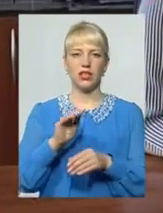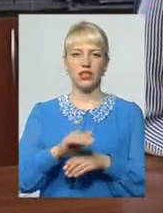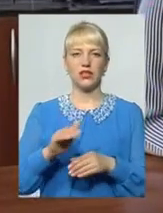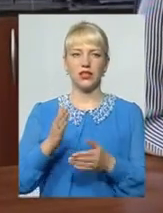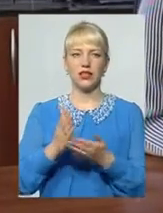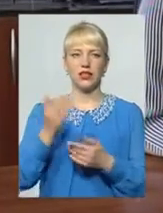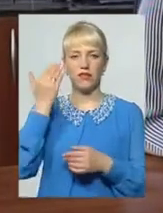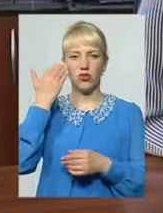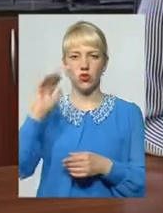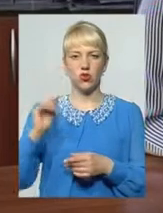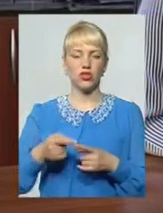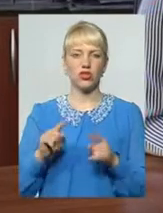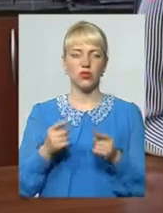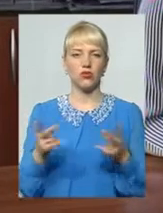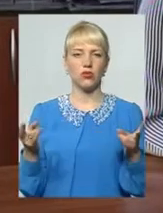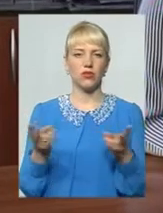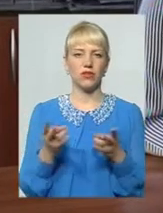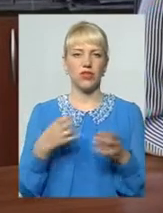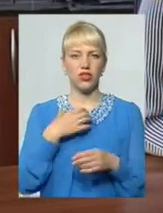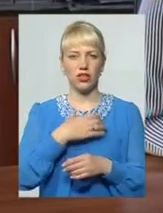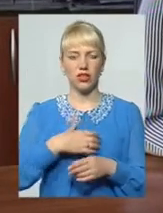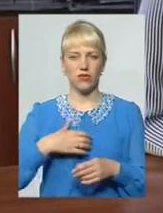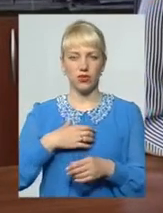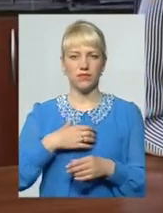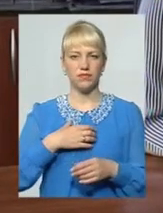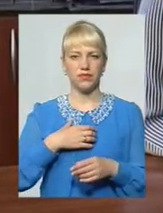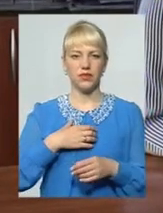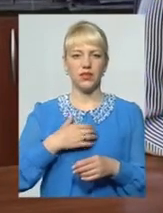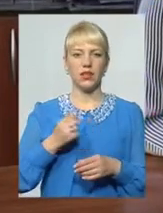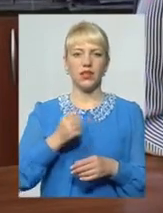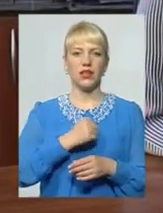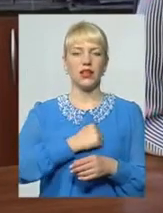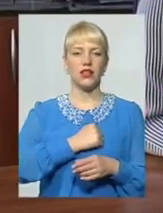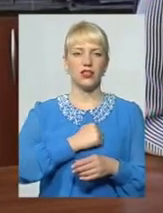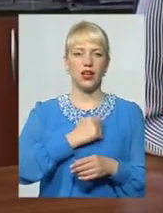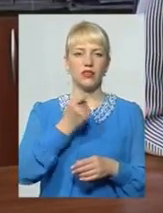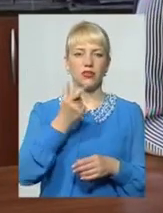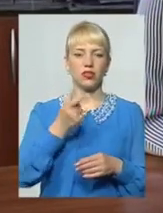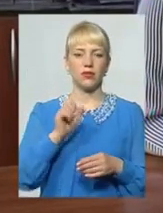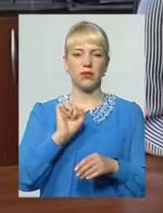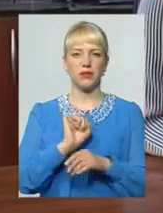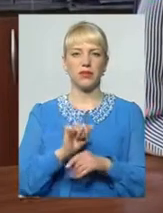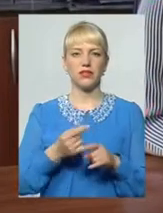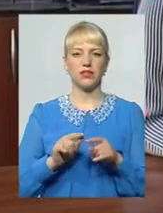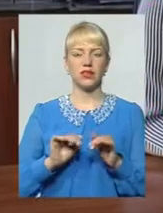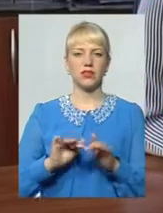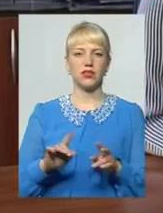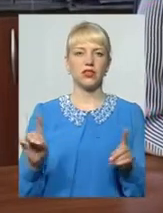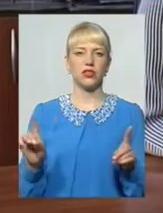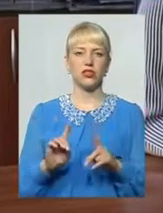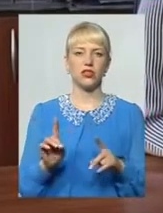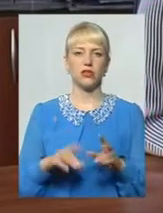Тому дуже важливо, і, на жаль, дещо припинився цей процес, щоб